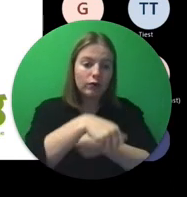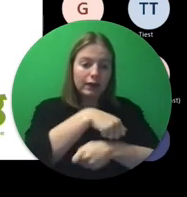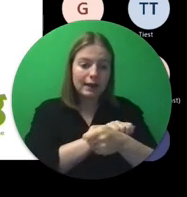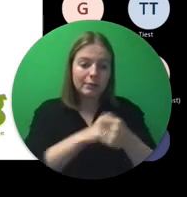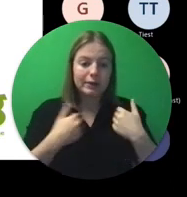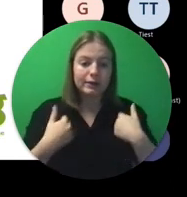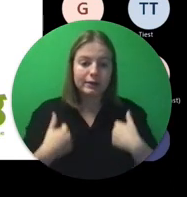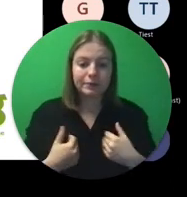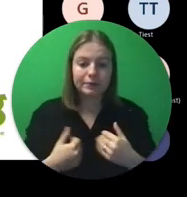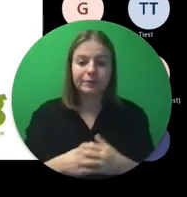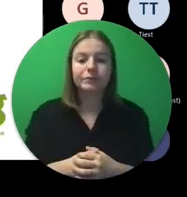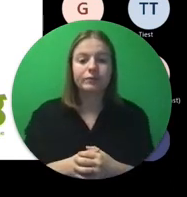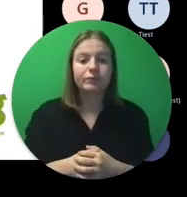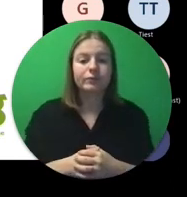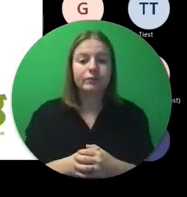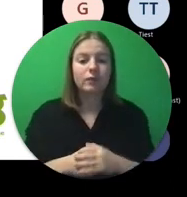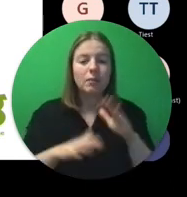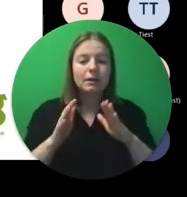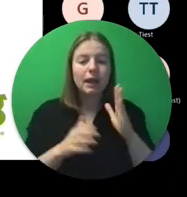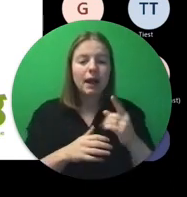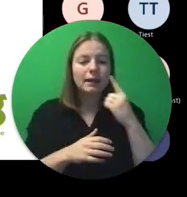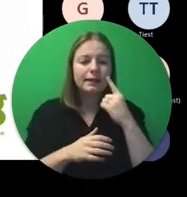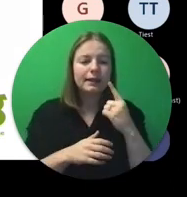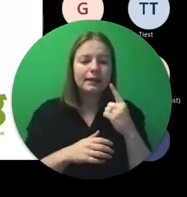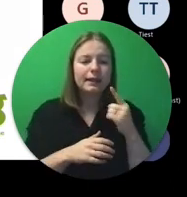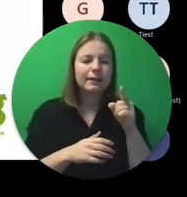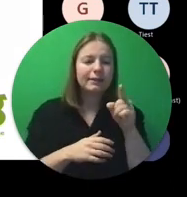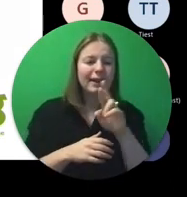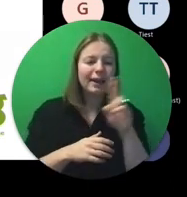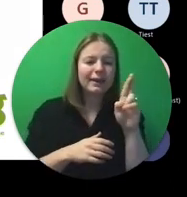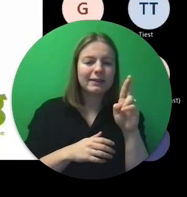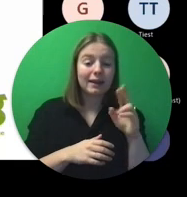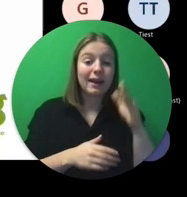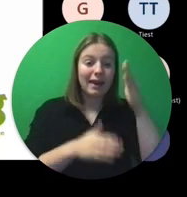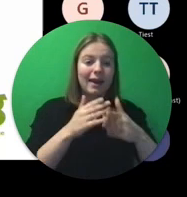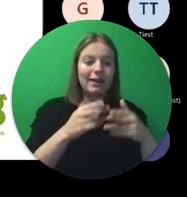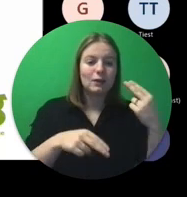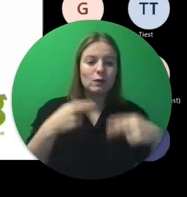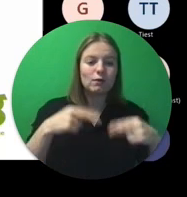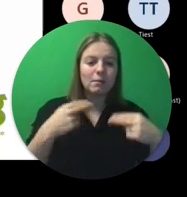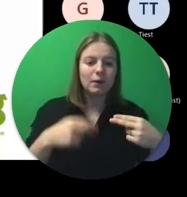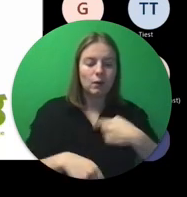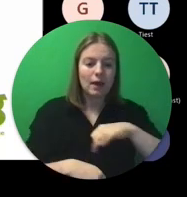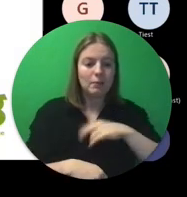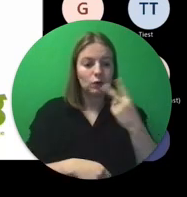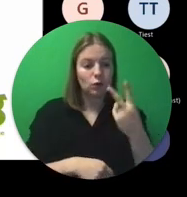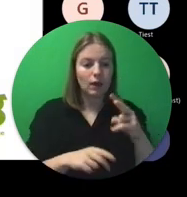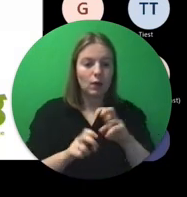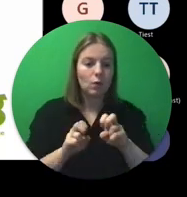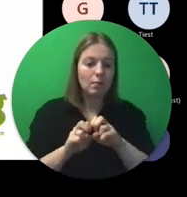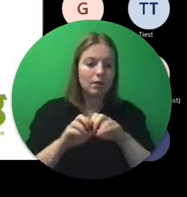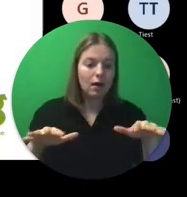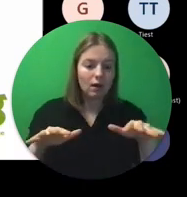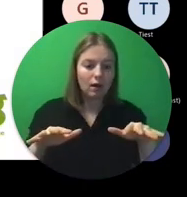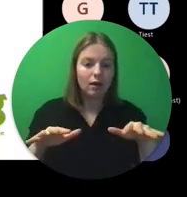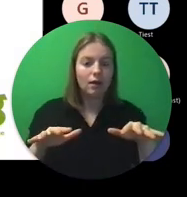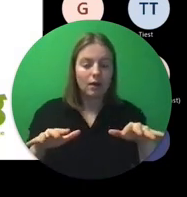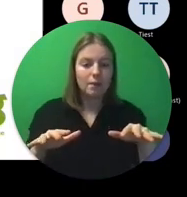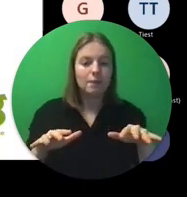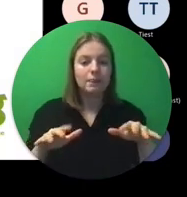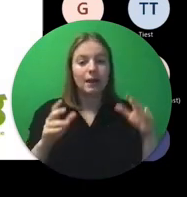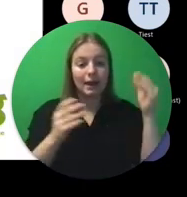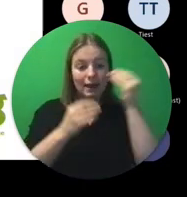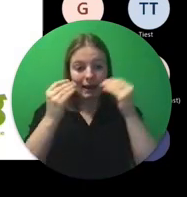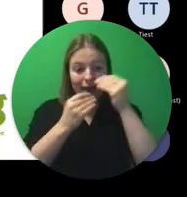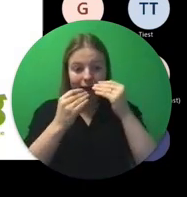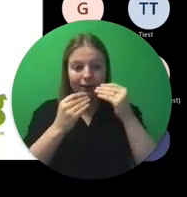En rechts heb je waarschijnlijk al opgemerkt, wij bieden eind november twee webinars aan. Het is het leren